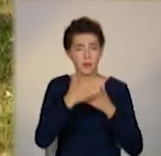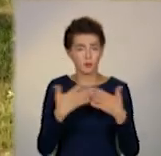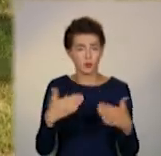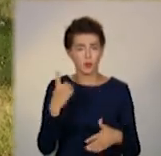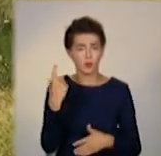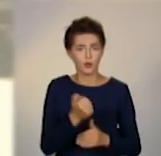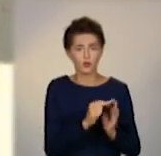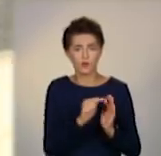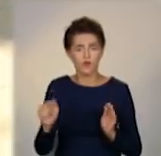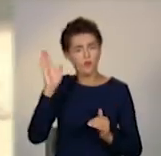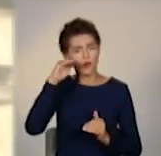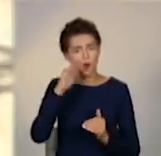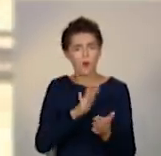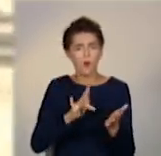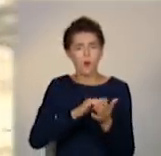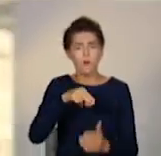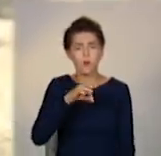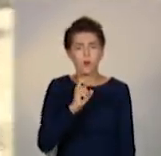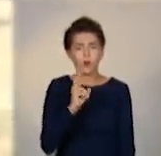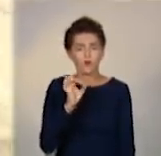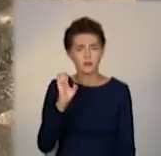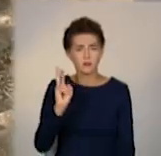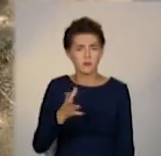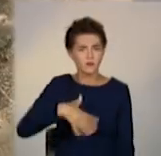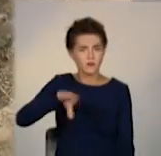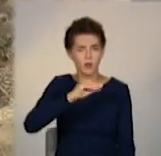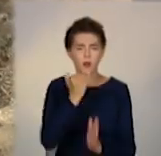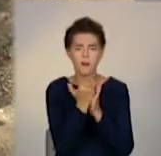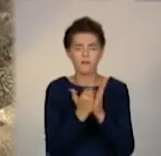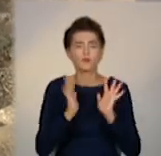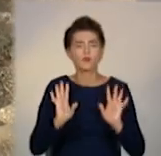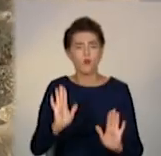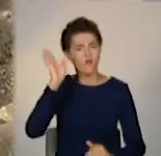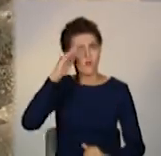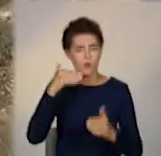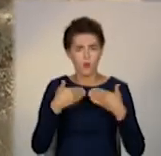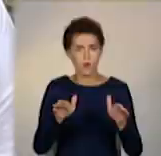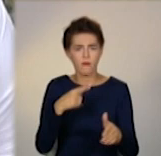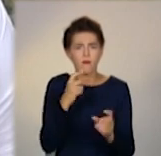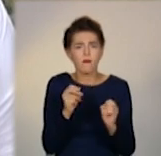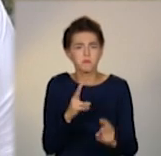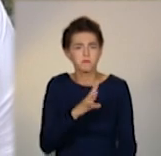вода в Покровську подається за графіком. Містянам складно до такого звикнути, тим паче в спеку.